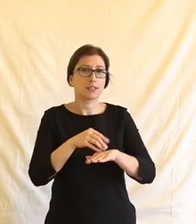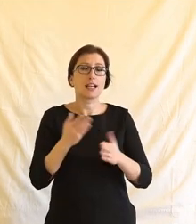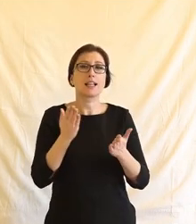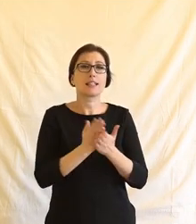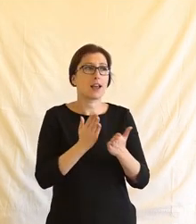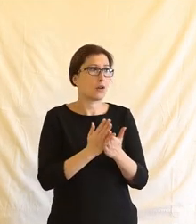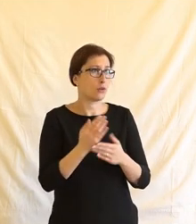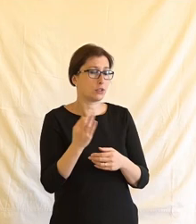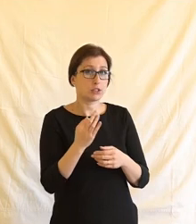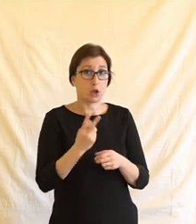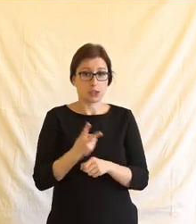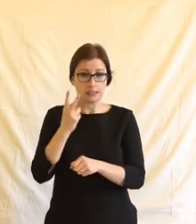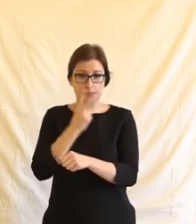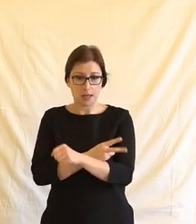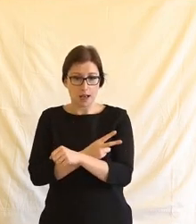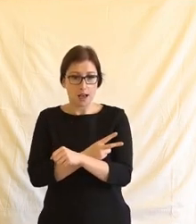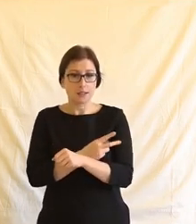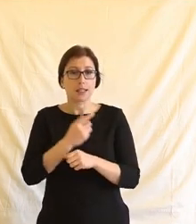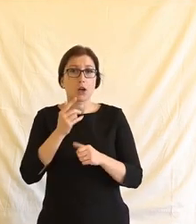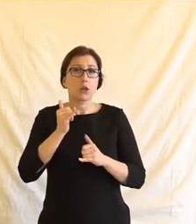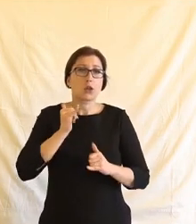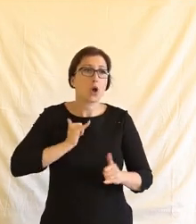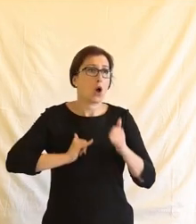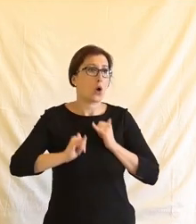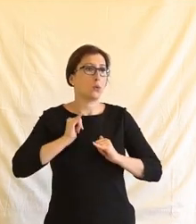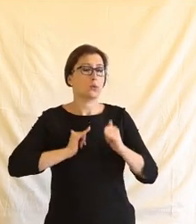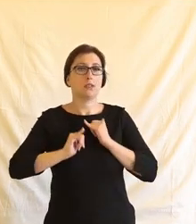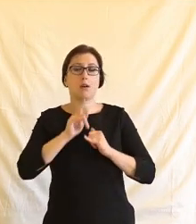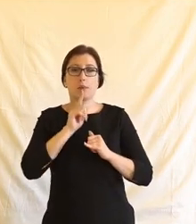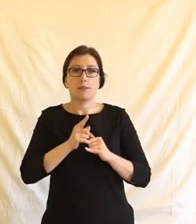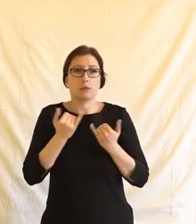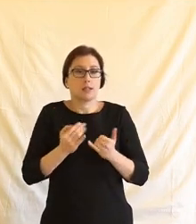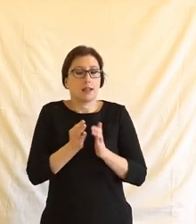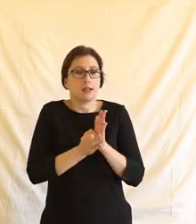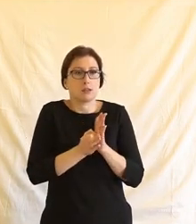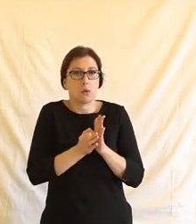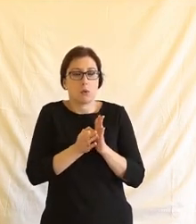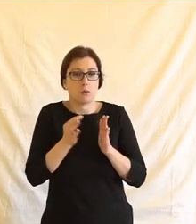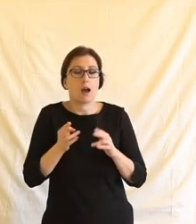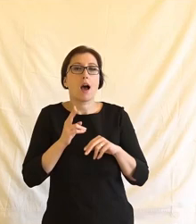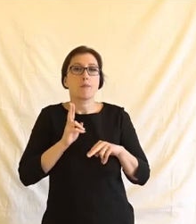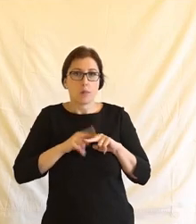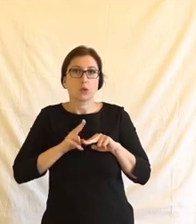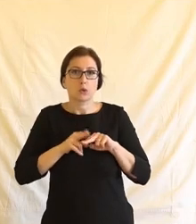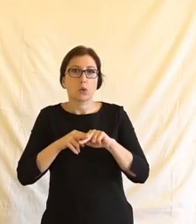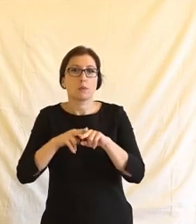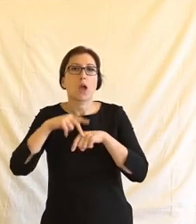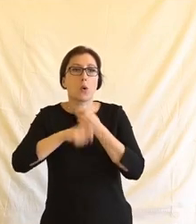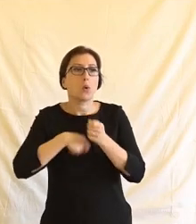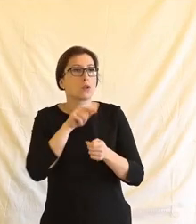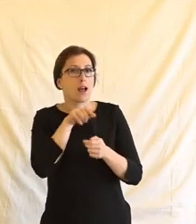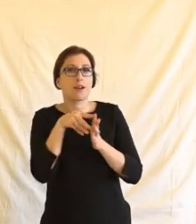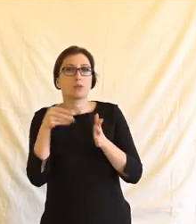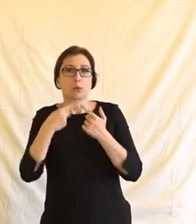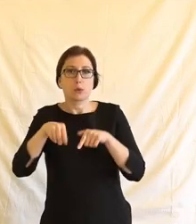ve chvíli, kdy opravdu stát jedná v té nouzové době systematicky tak, že nastavuje ten precedent do budoucna.